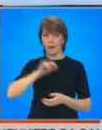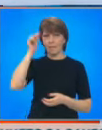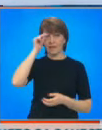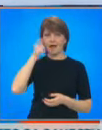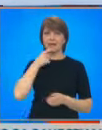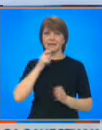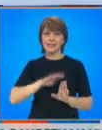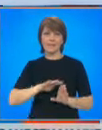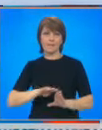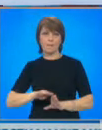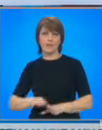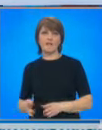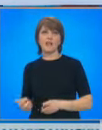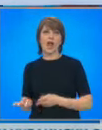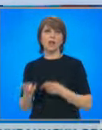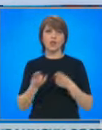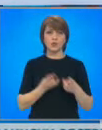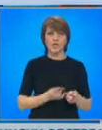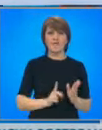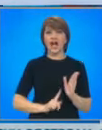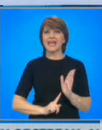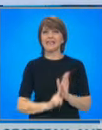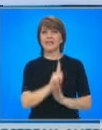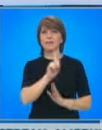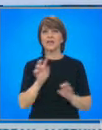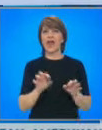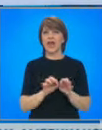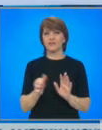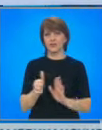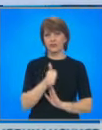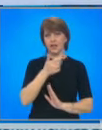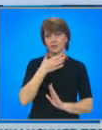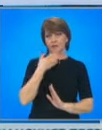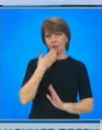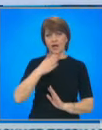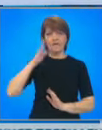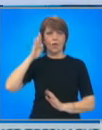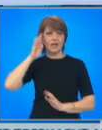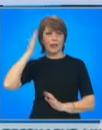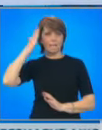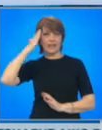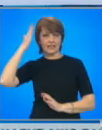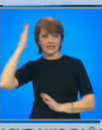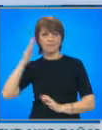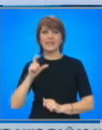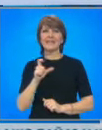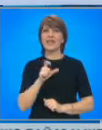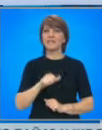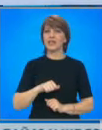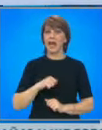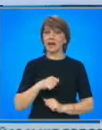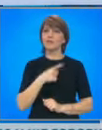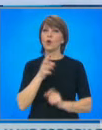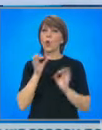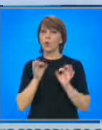заради избавената доставка на изтребителите F-16. Това обяви военният министр по време на парламентарния контрол. Стефан Янев